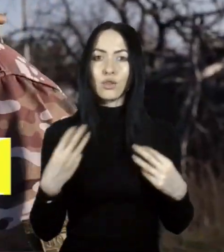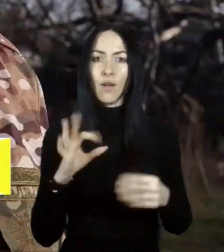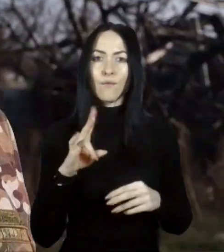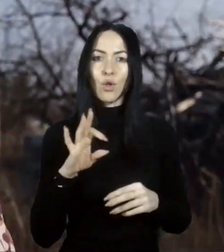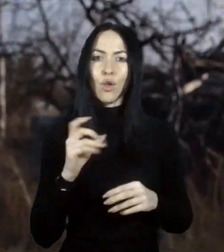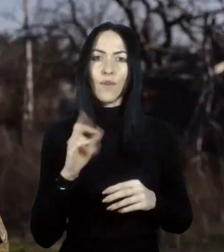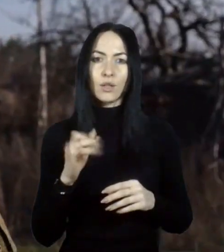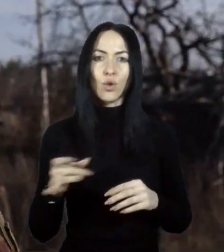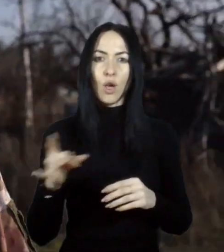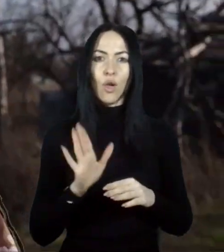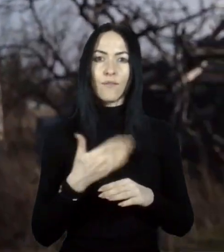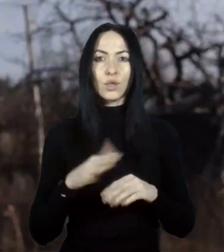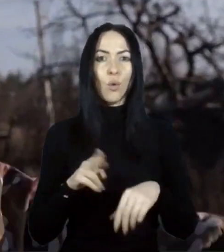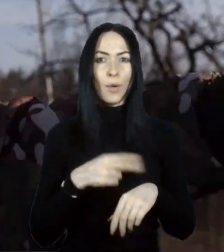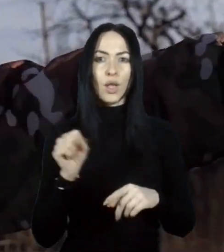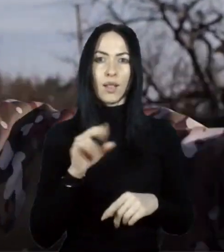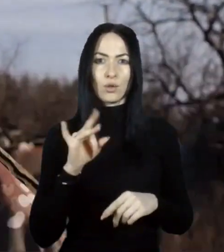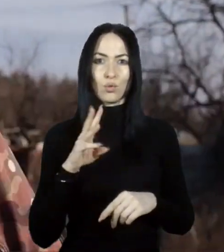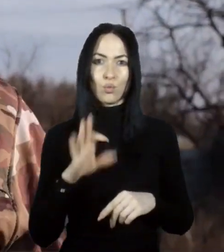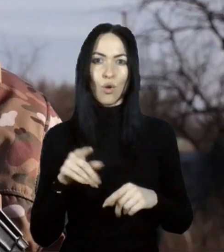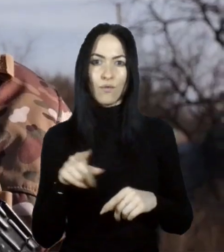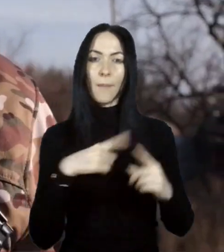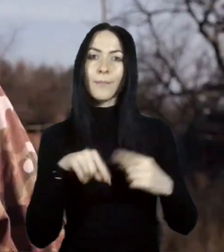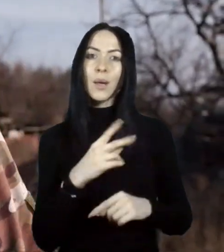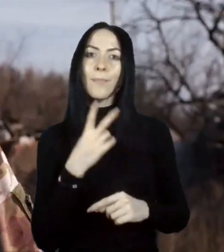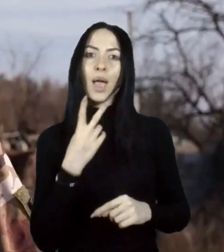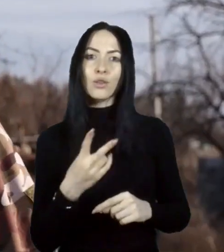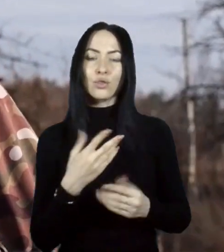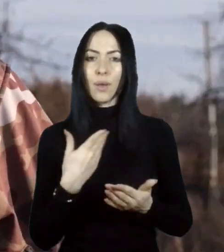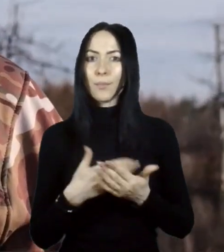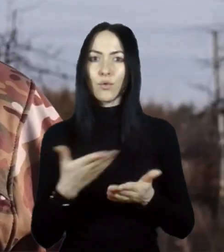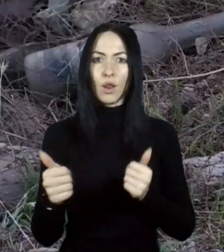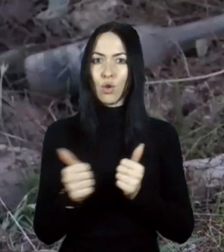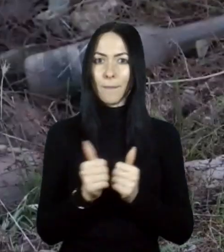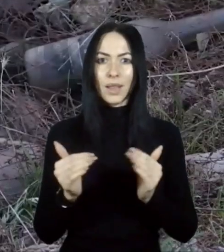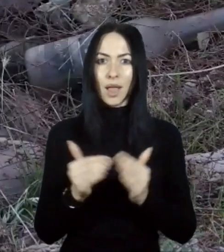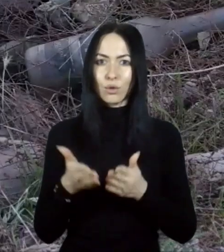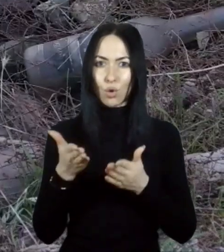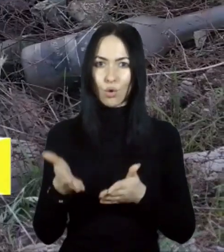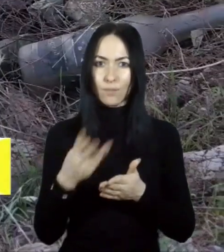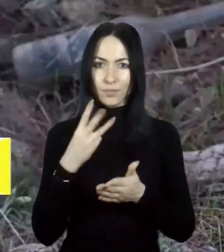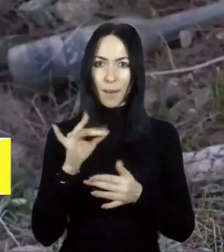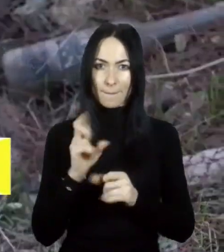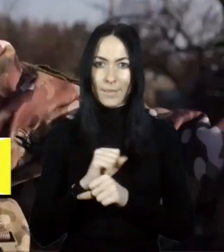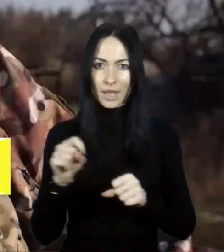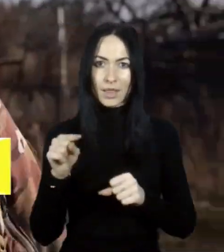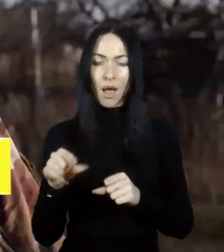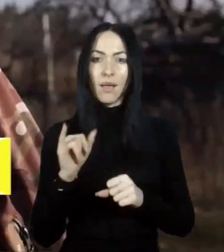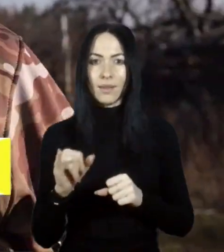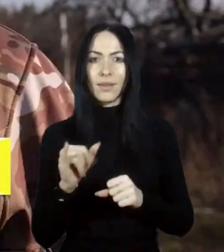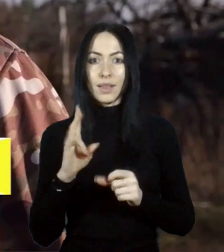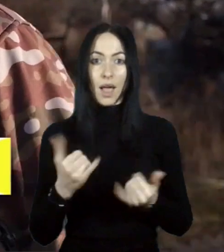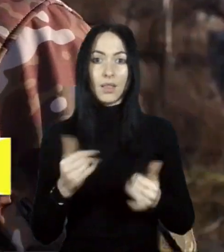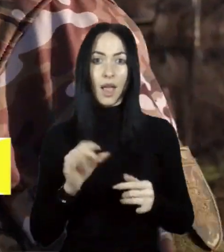відділу поліції Андрій Друмов. Ми бачили, буквально біля дороги знаходиться міна. І на даний